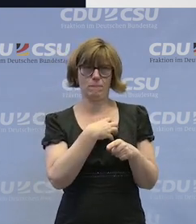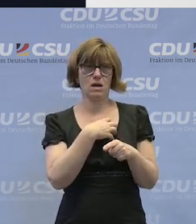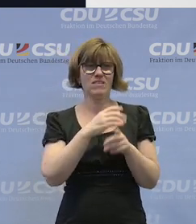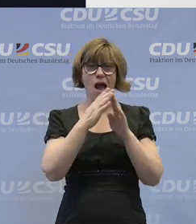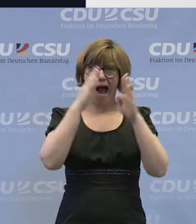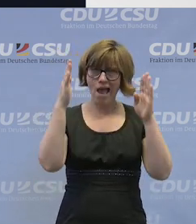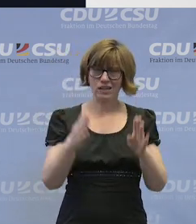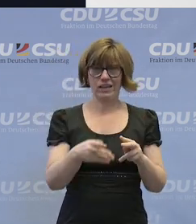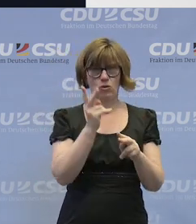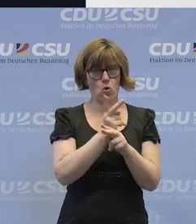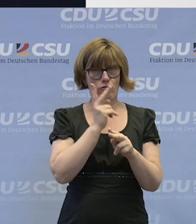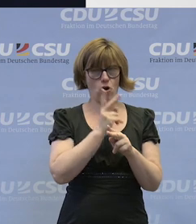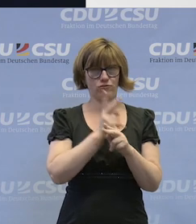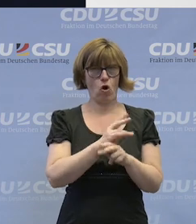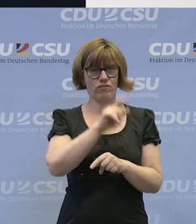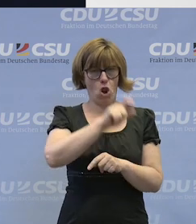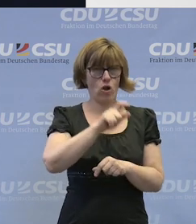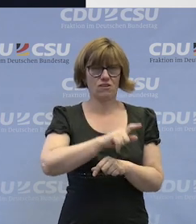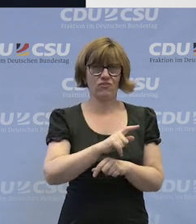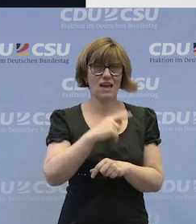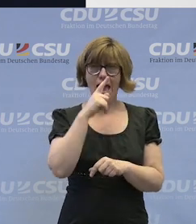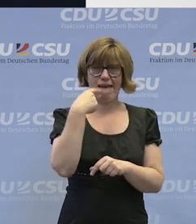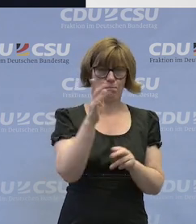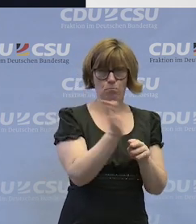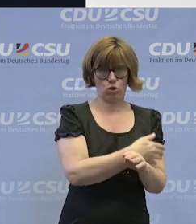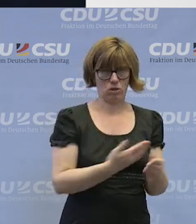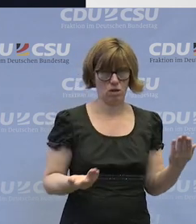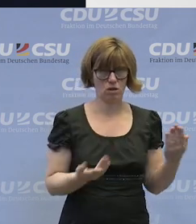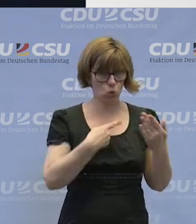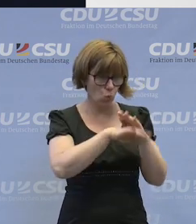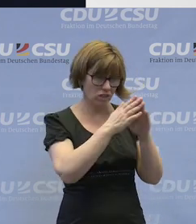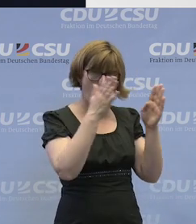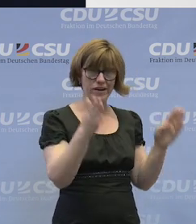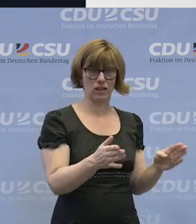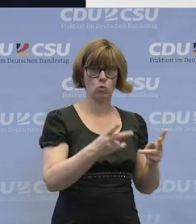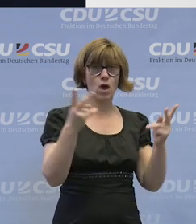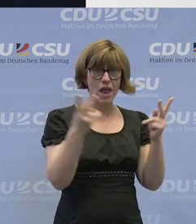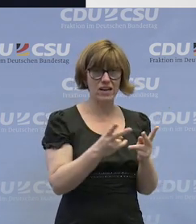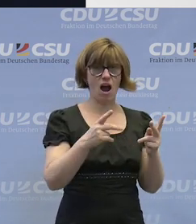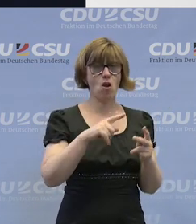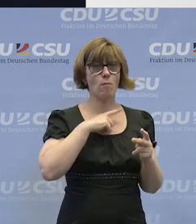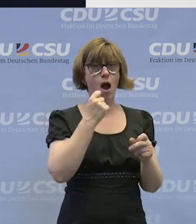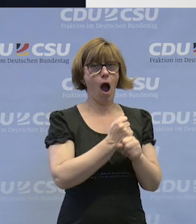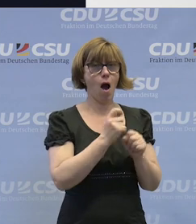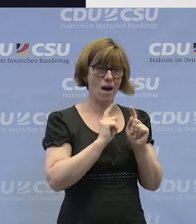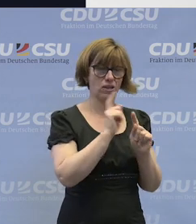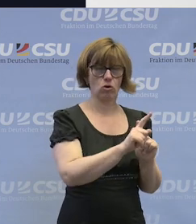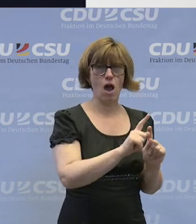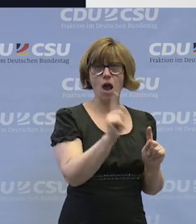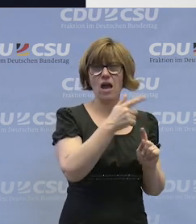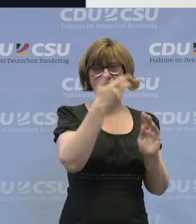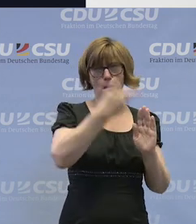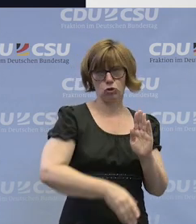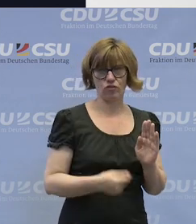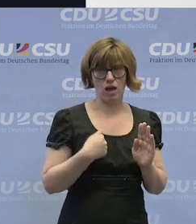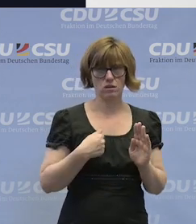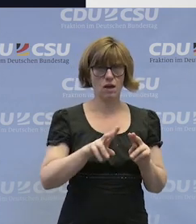Einrichtungen, dass die Menschen sozusagen entmündigt worden sind durch Einrichtungen, da ist es ziemlich egal, komme ich zu meiner Arbeit oder nicht, da jault keiner.